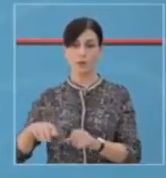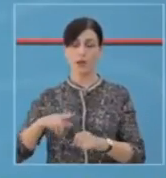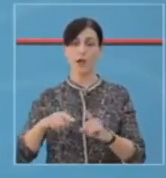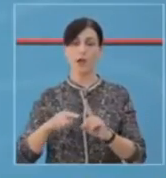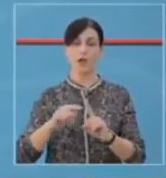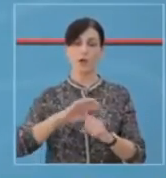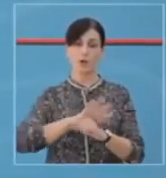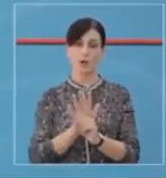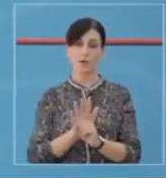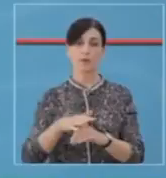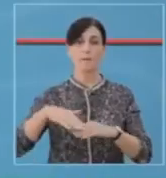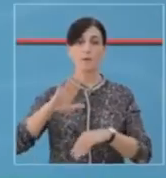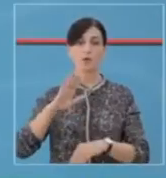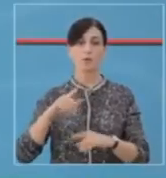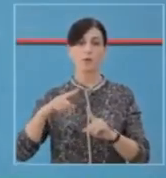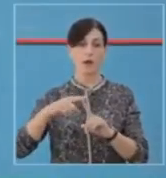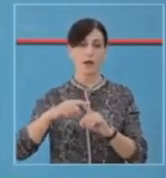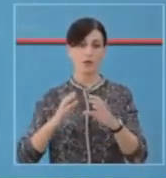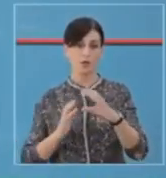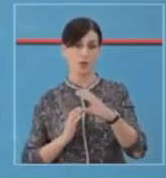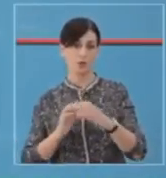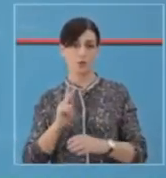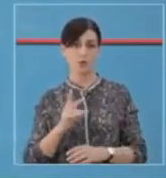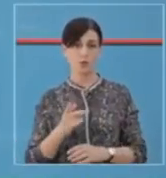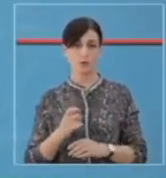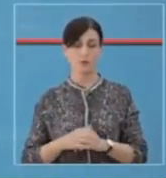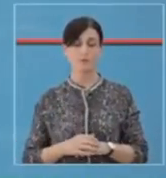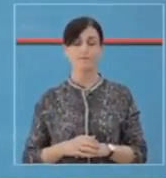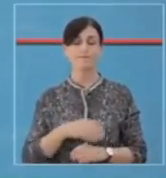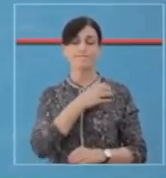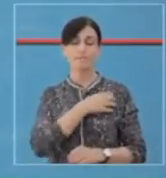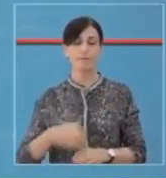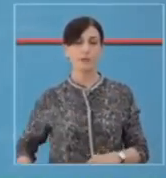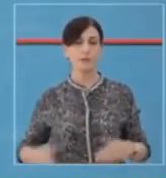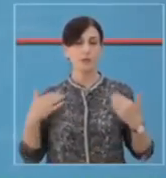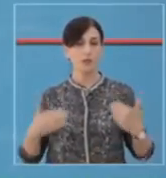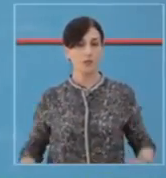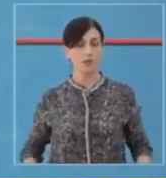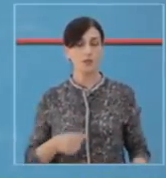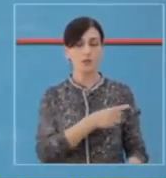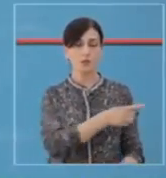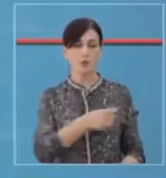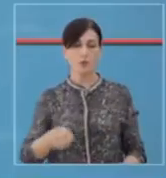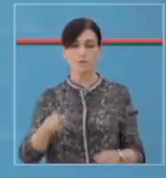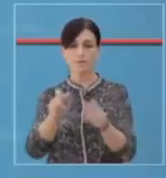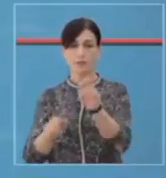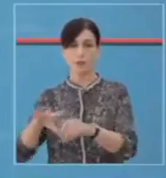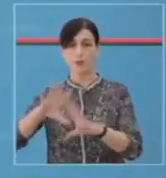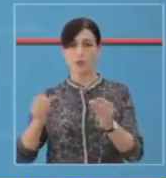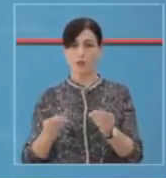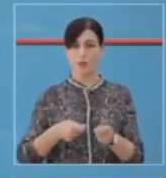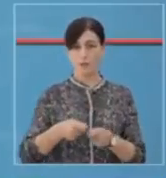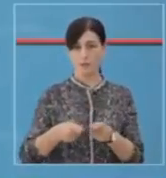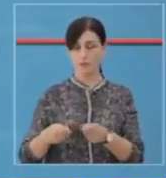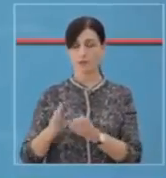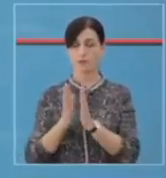krujësisht, tiran, shkoder dhe kruj. Ministria e shënetsis dhe mbrotje sociale i bën apel të gjithë qytetarve dhe bizneseve.